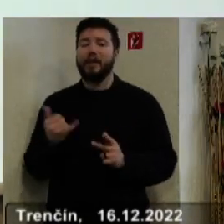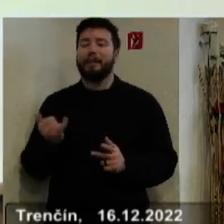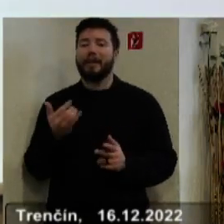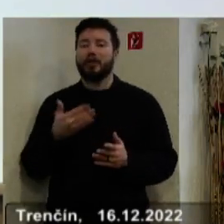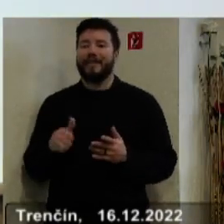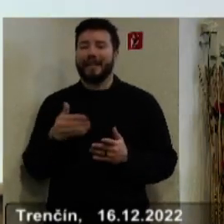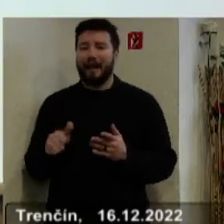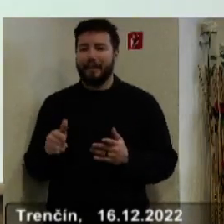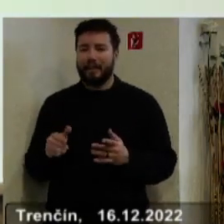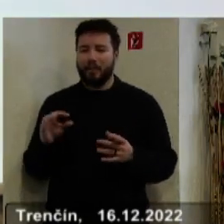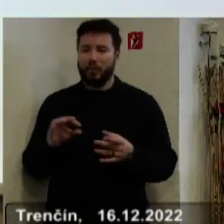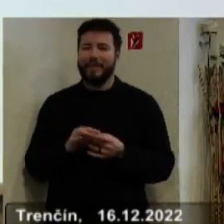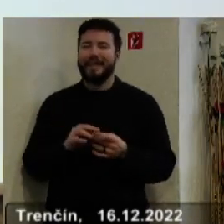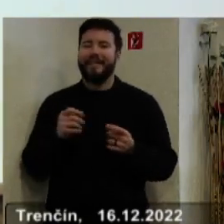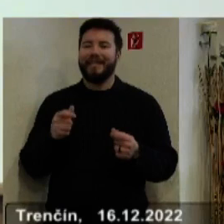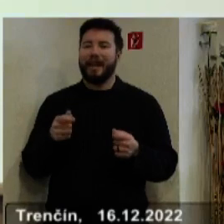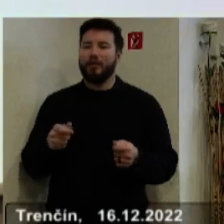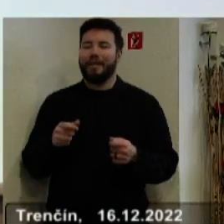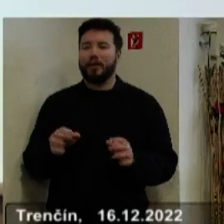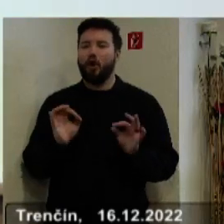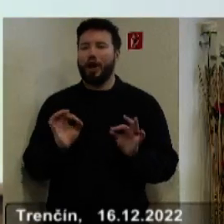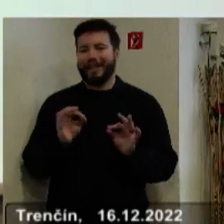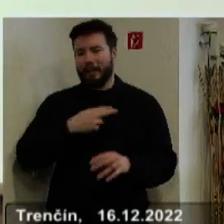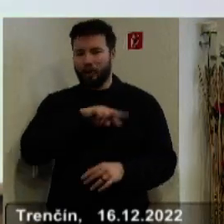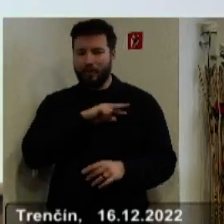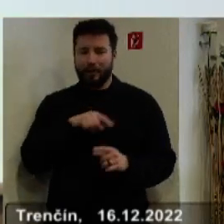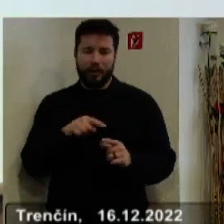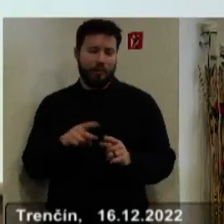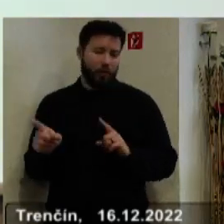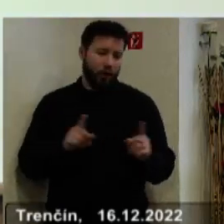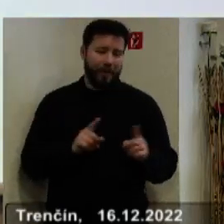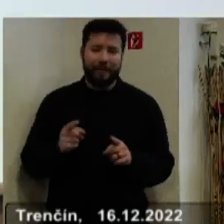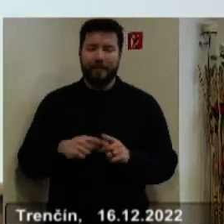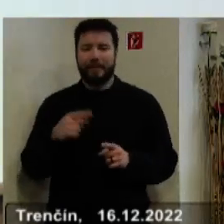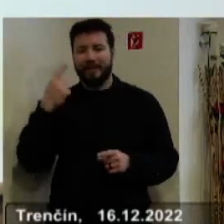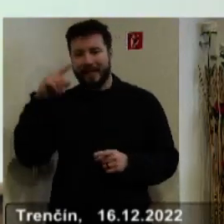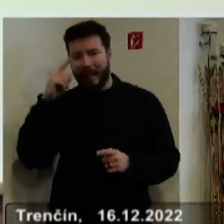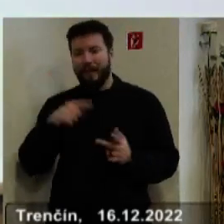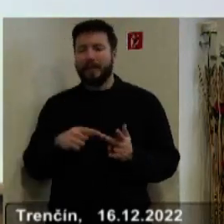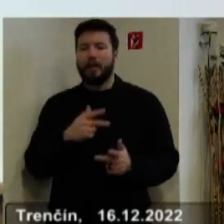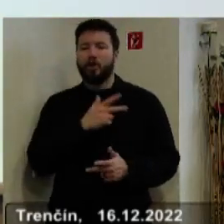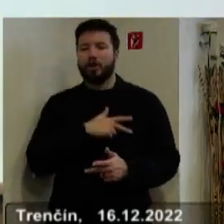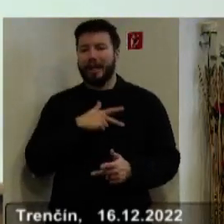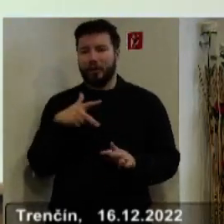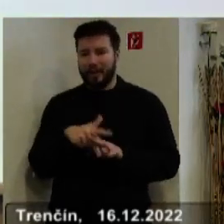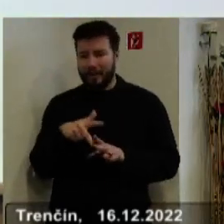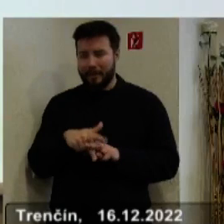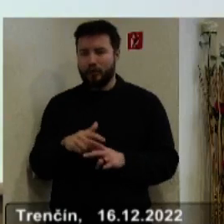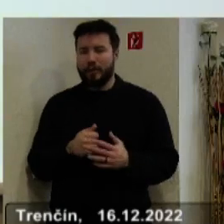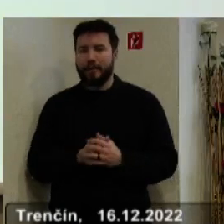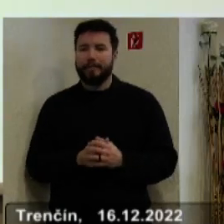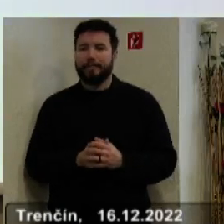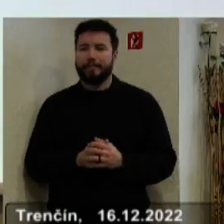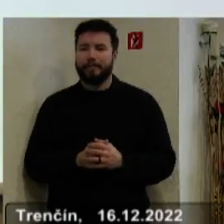výdavkov určených na financovanie originálnych kompetencií, či už na úseku dopravy, vzdelávania a sociálneho zabezpečenia.